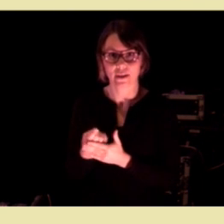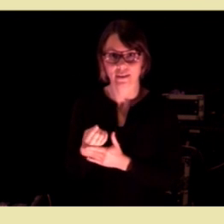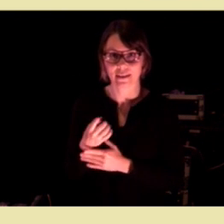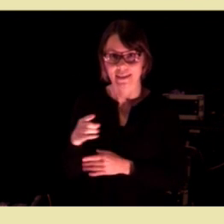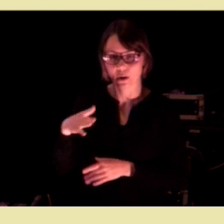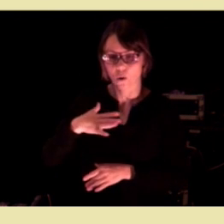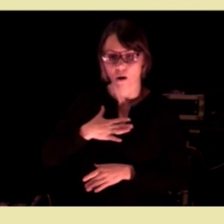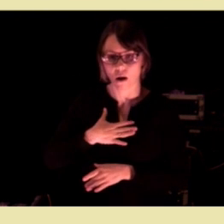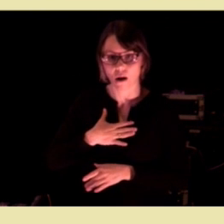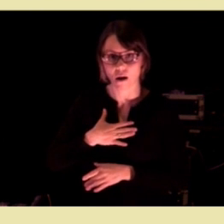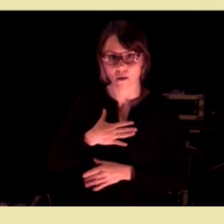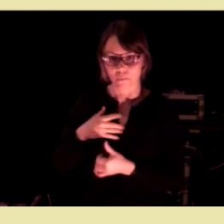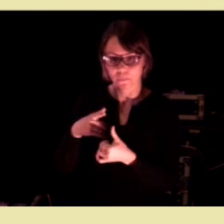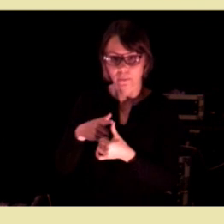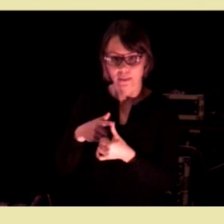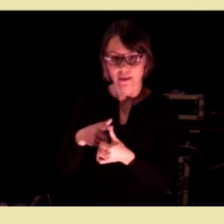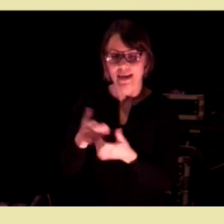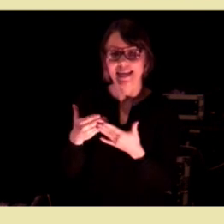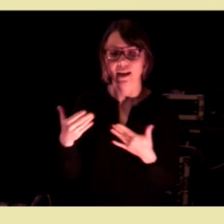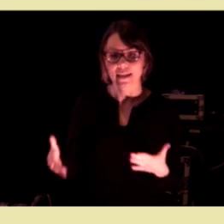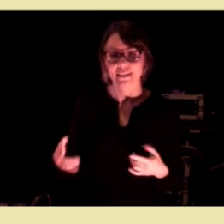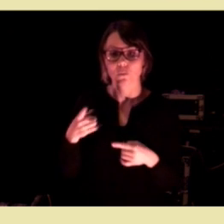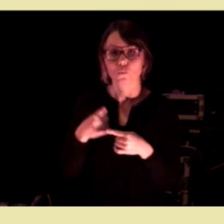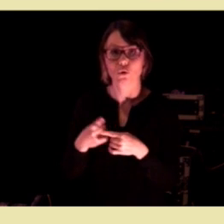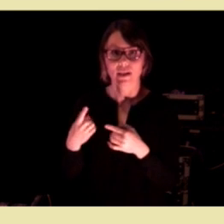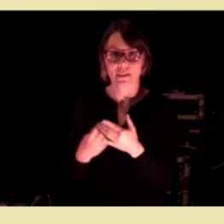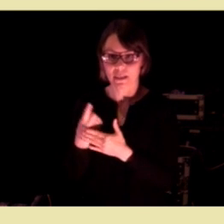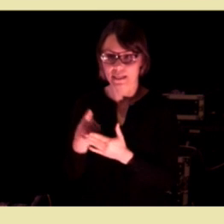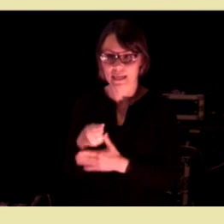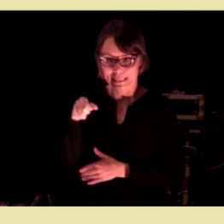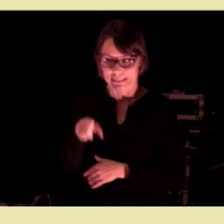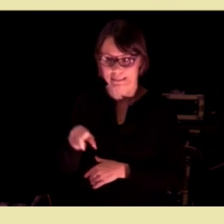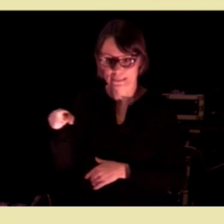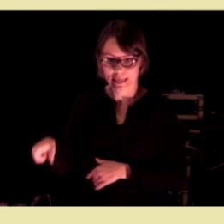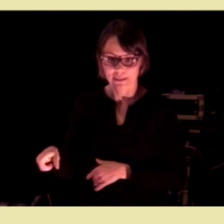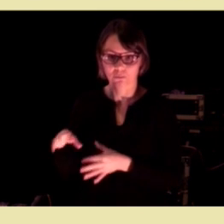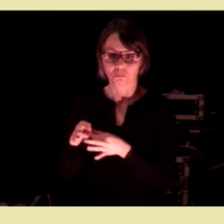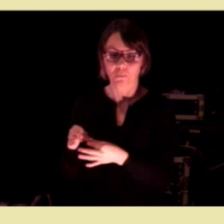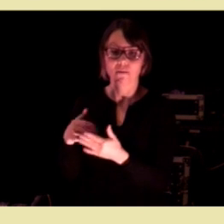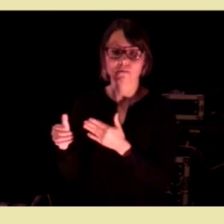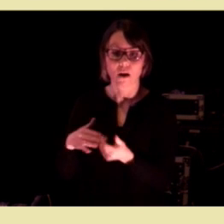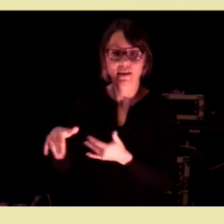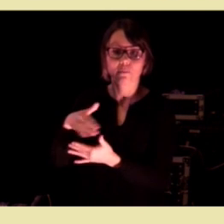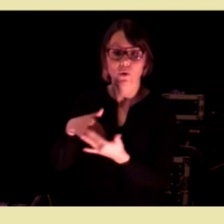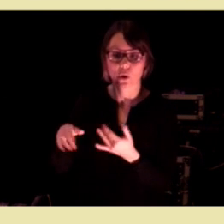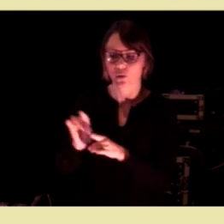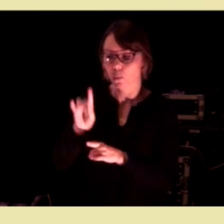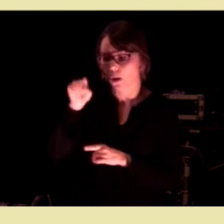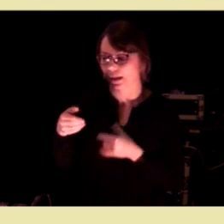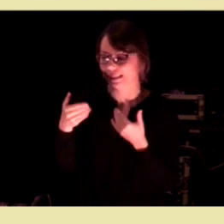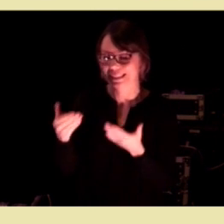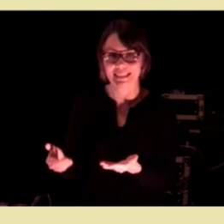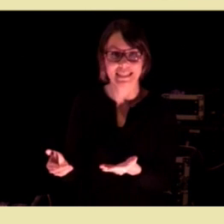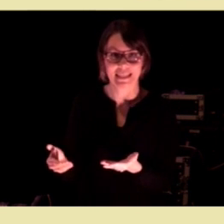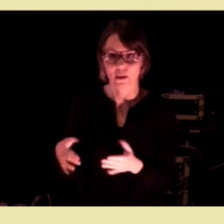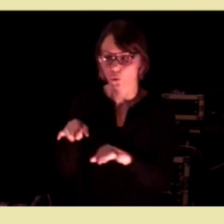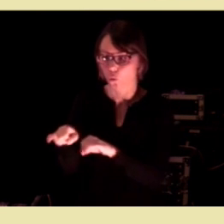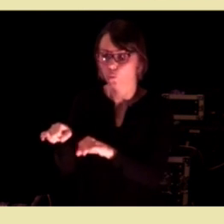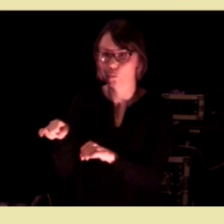å kunne ha både generalisten og spesialisten innenfor fagmiljøet, som kan gi